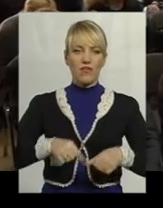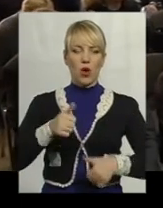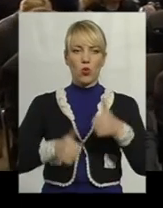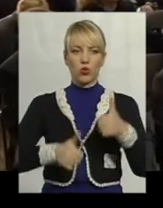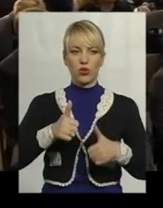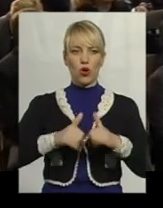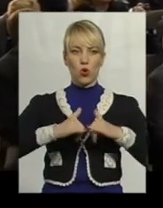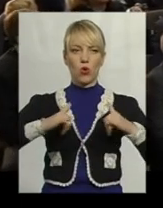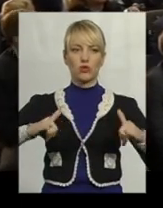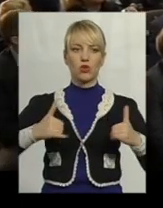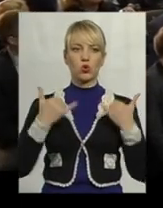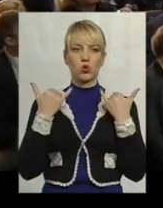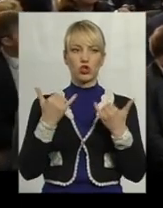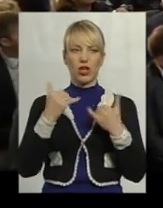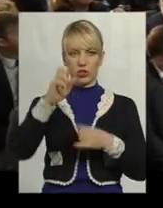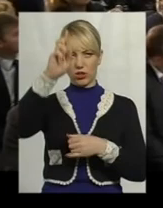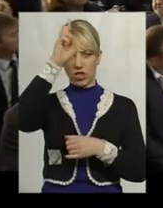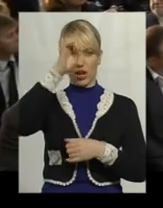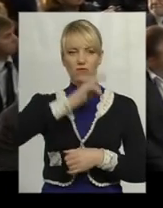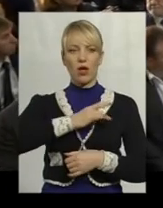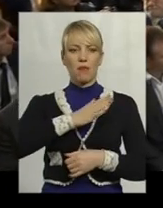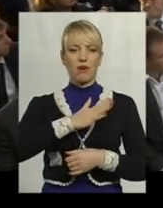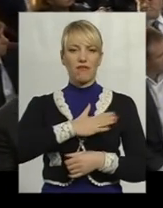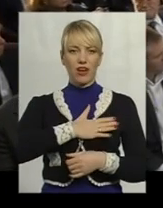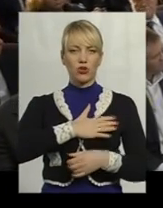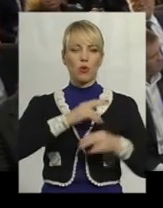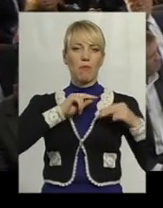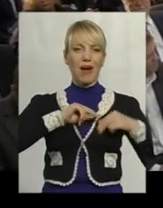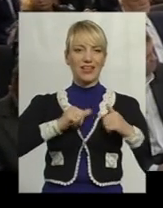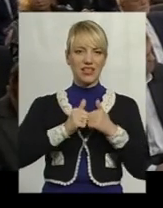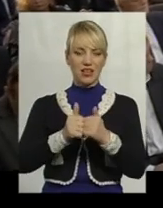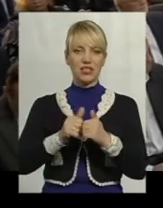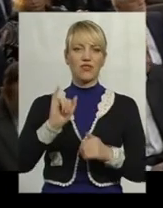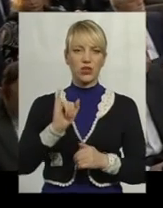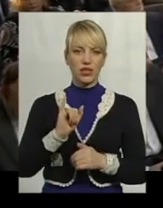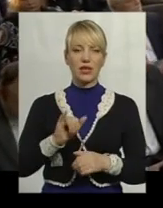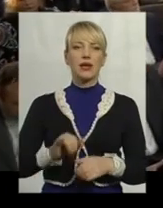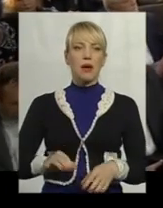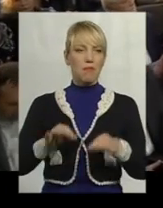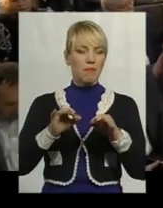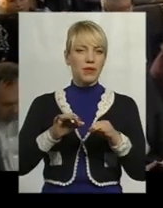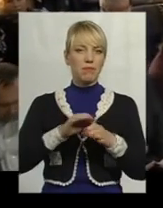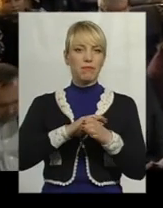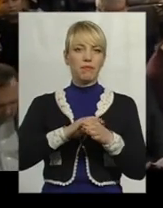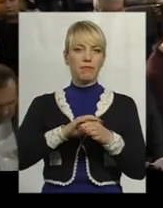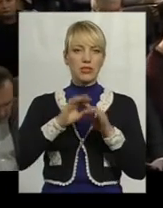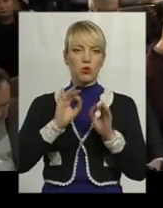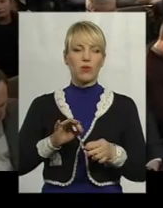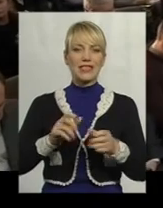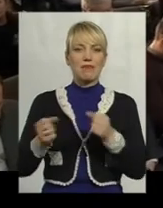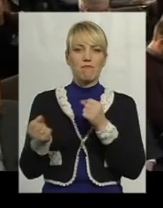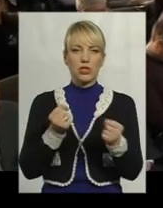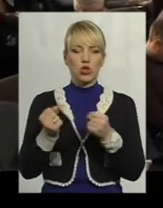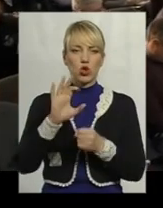розвиток сучасного державно-приватного партнерства і, безумовно, зміцнювати соціальну відповідальність